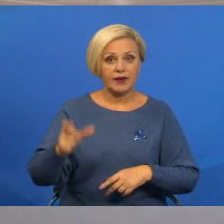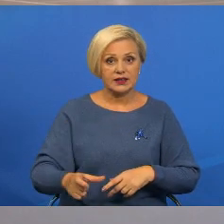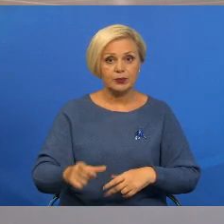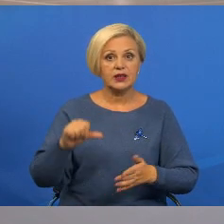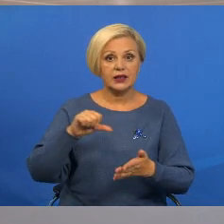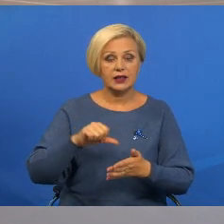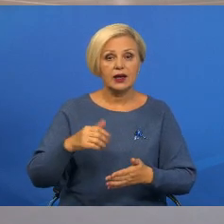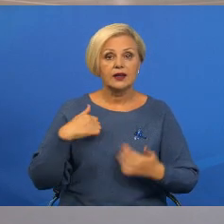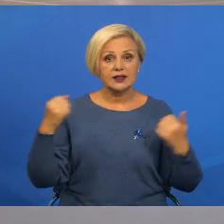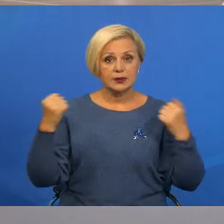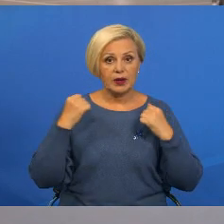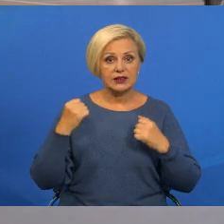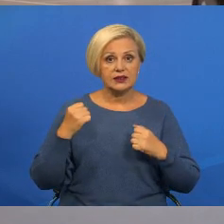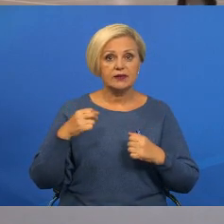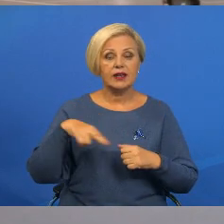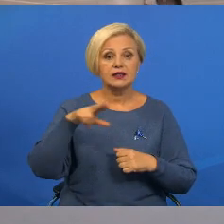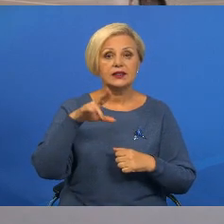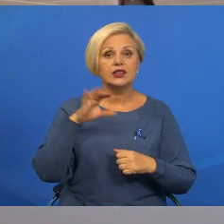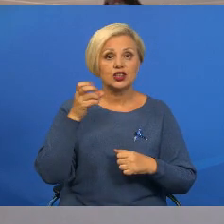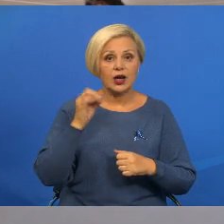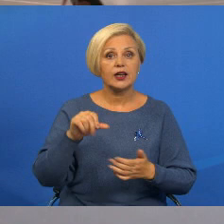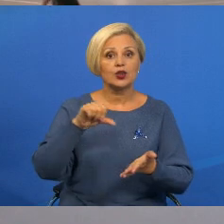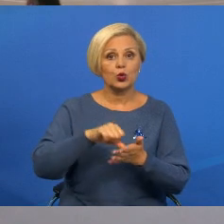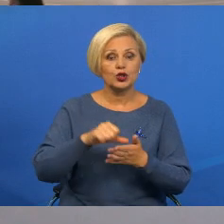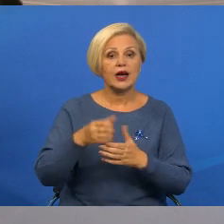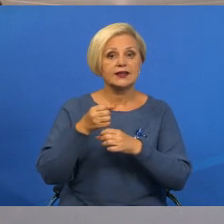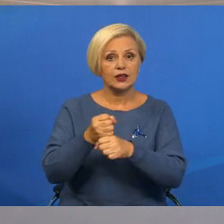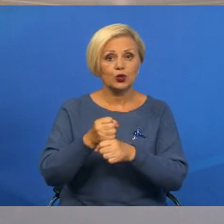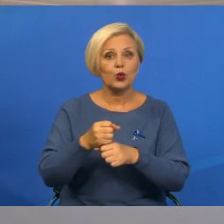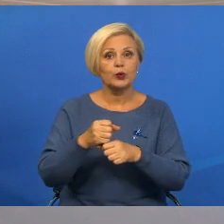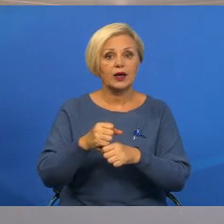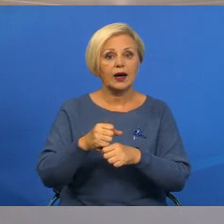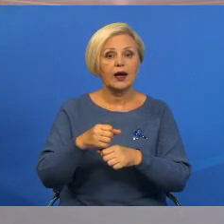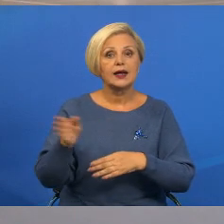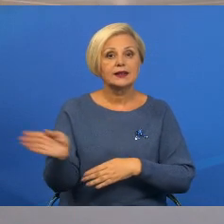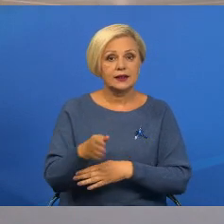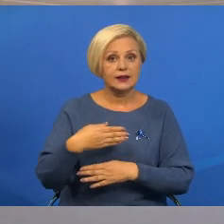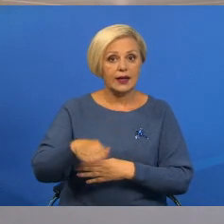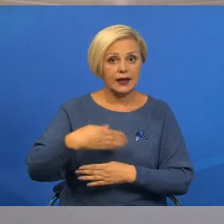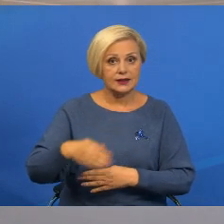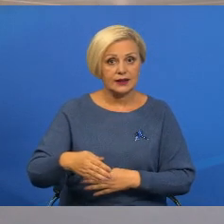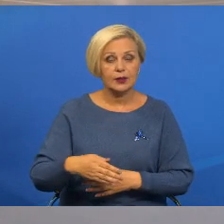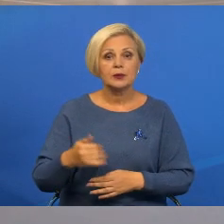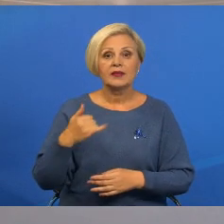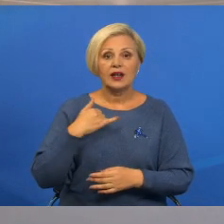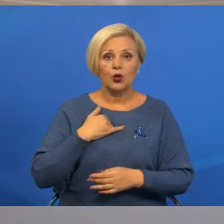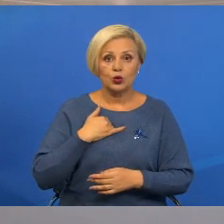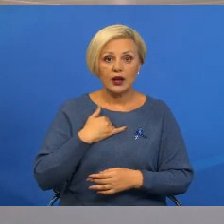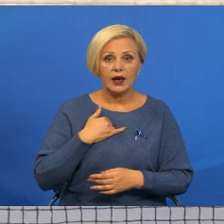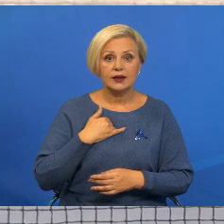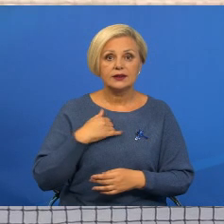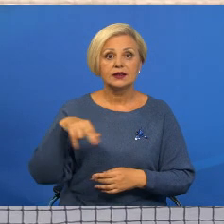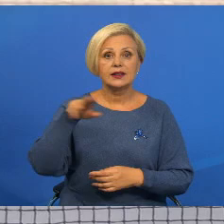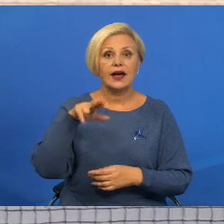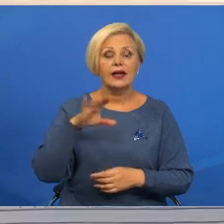спортивной Денис Жарин, участник Кубка Девиса. У нас Дарья